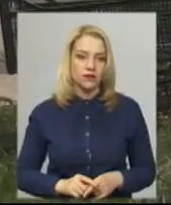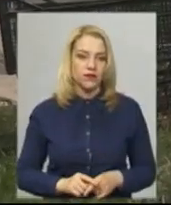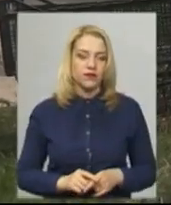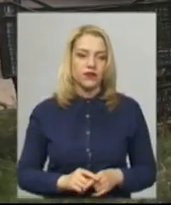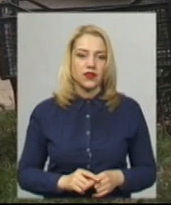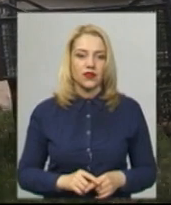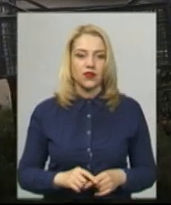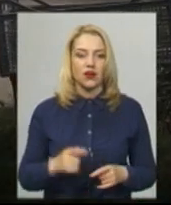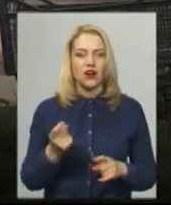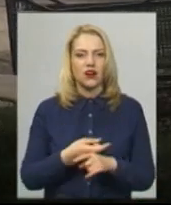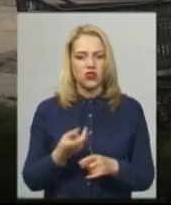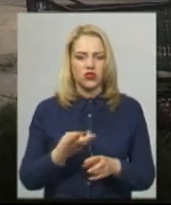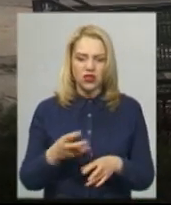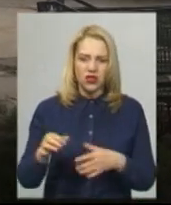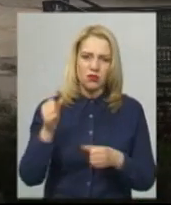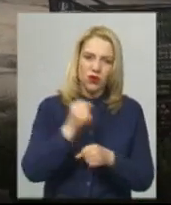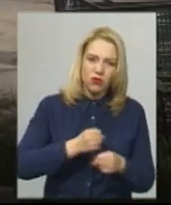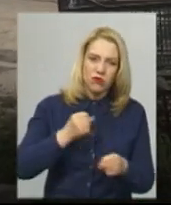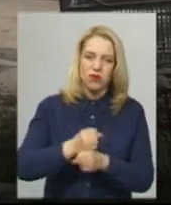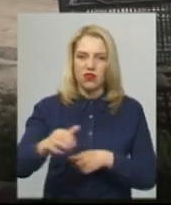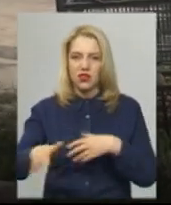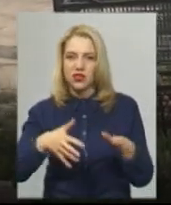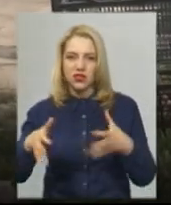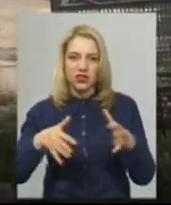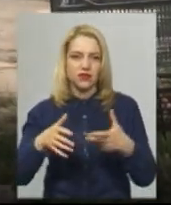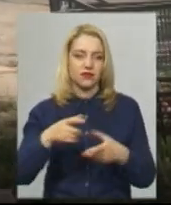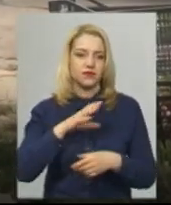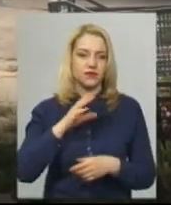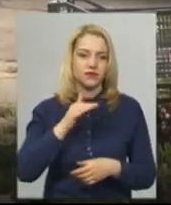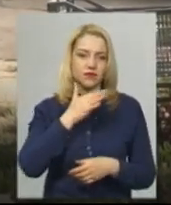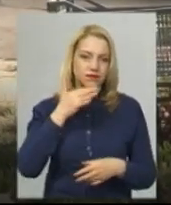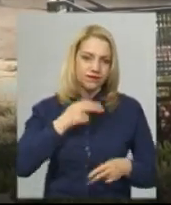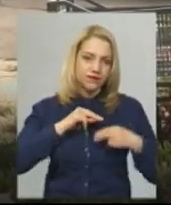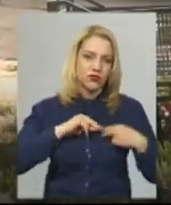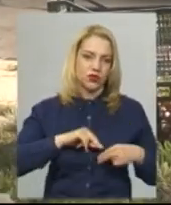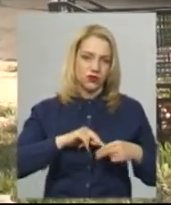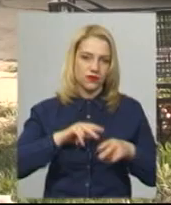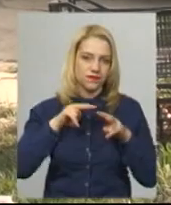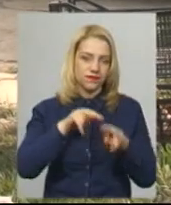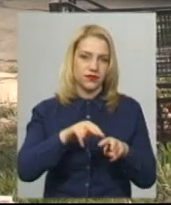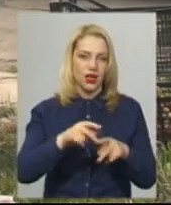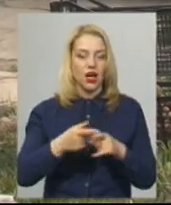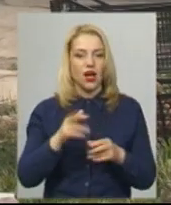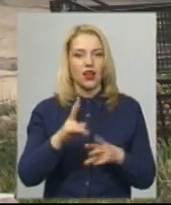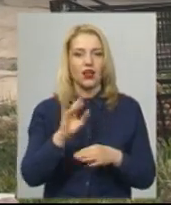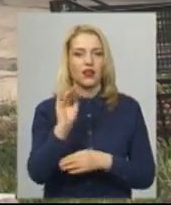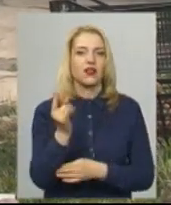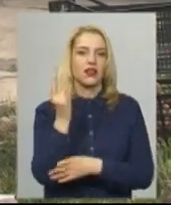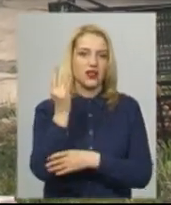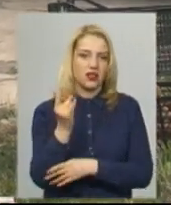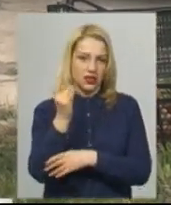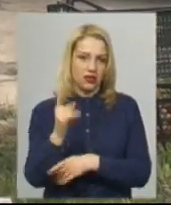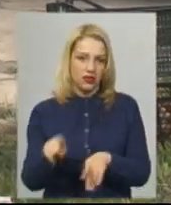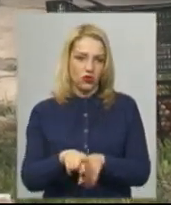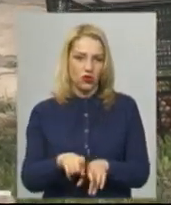Картоплю, коли неї треба ходити, обробляти, ну, все її треба робити, так, як маленька дитина, вона